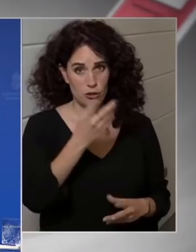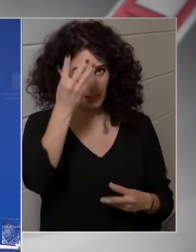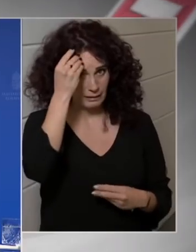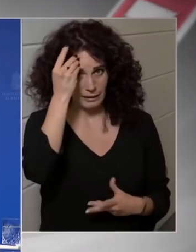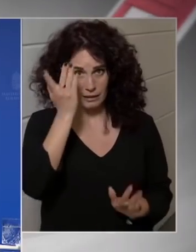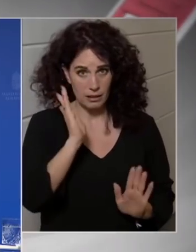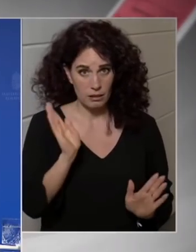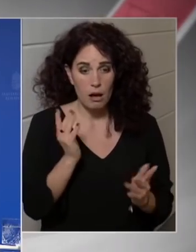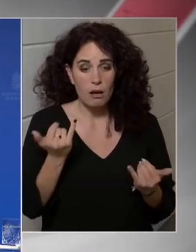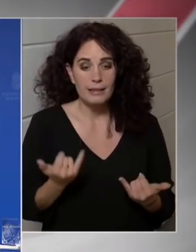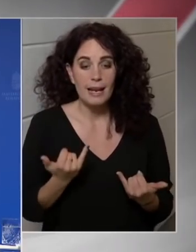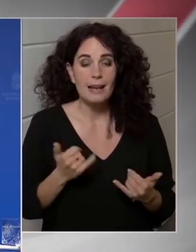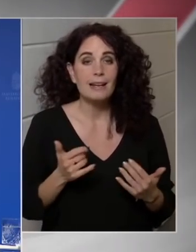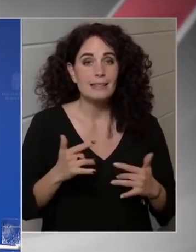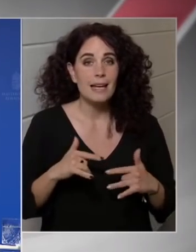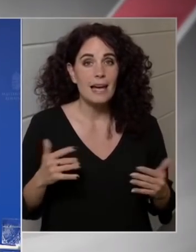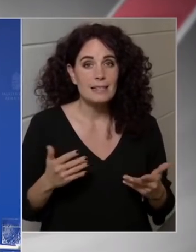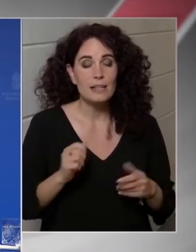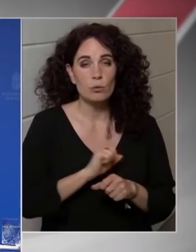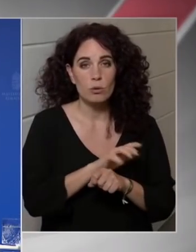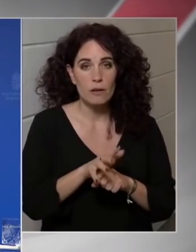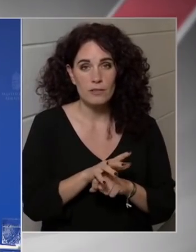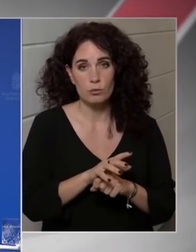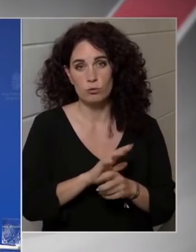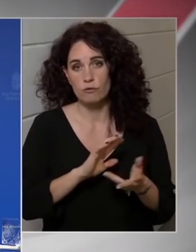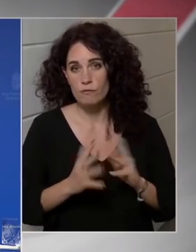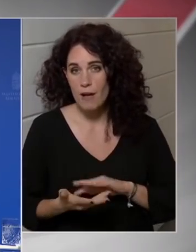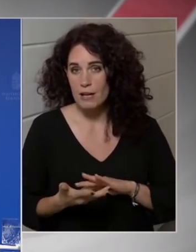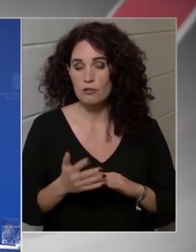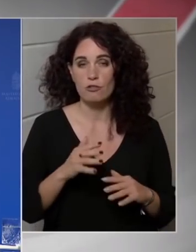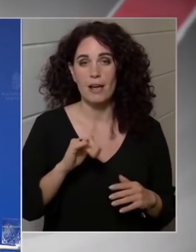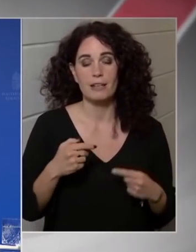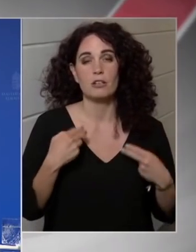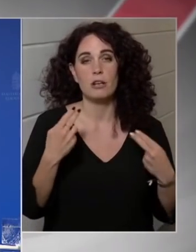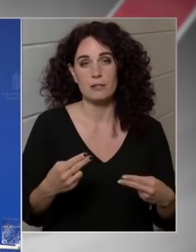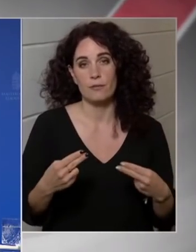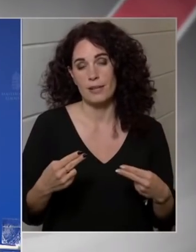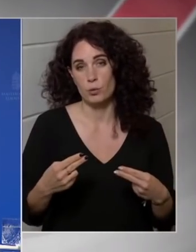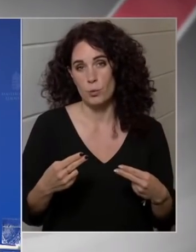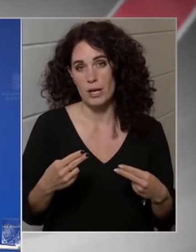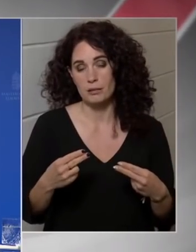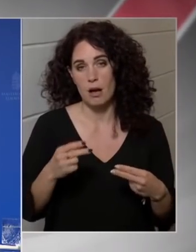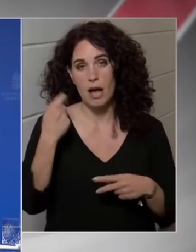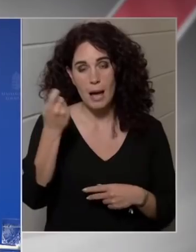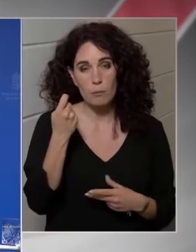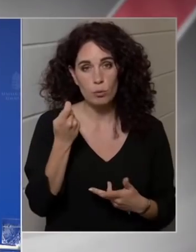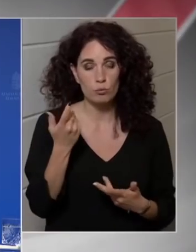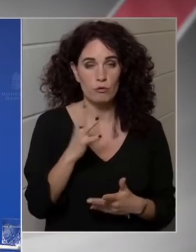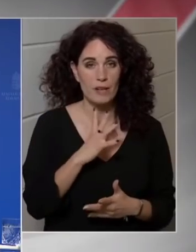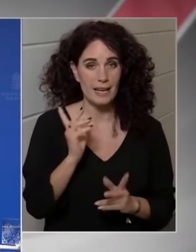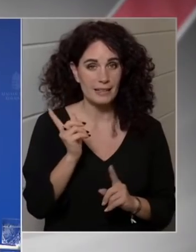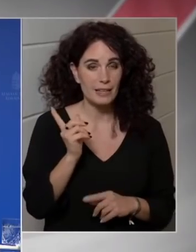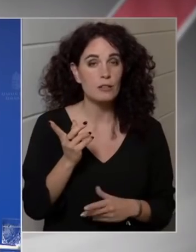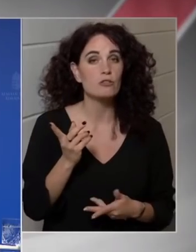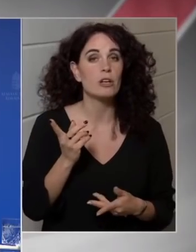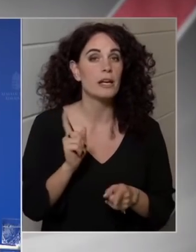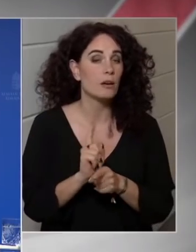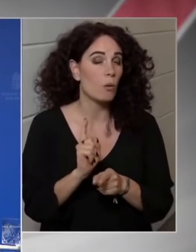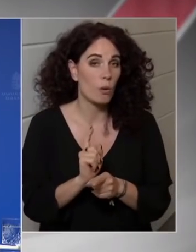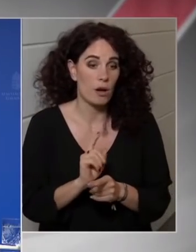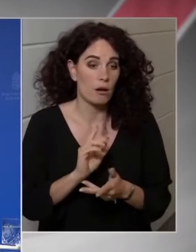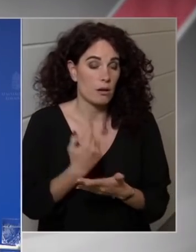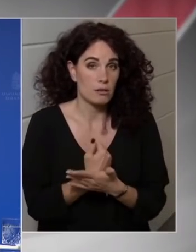jelenlegi helyzet, a koronavírusválság, és ez követően a háborús fenyegetettség, egy olyan